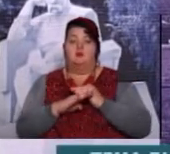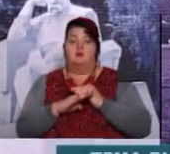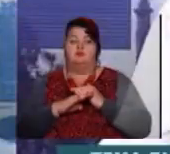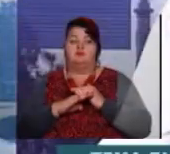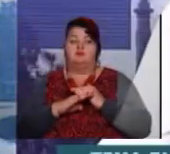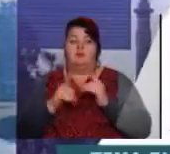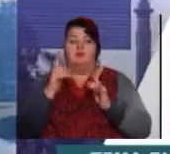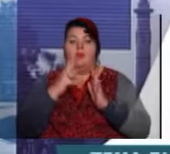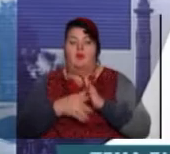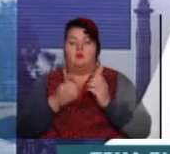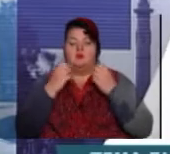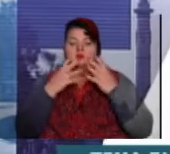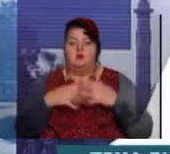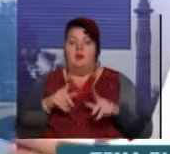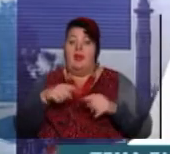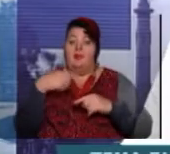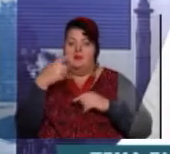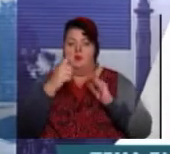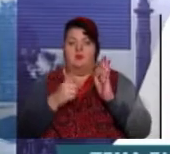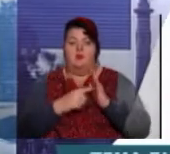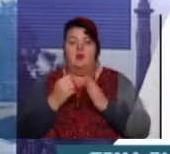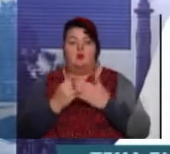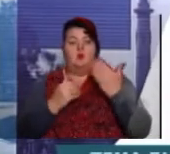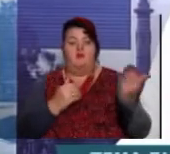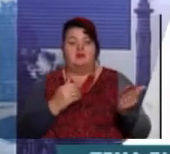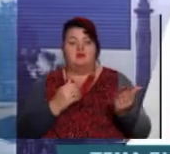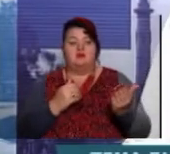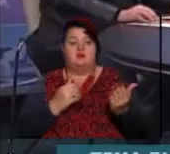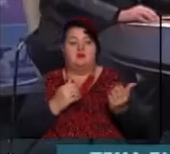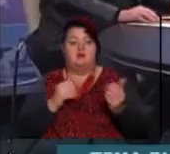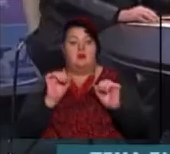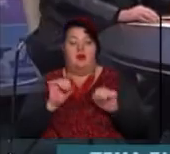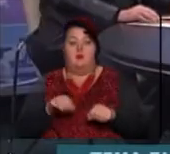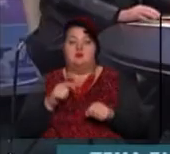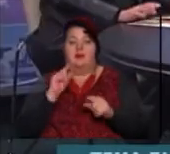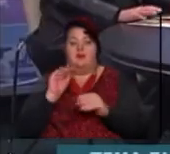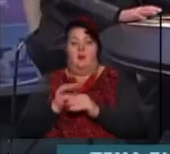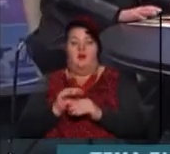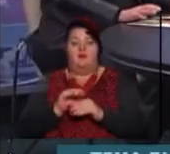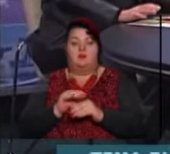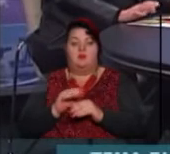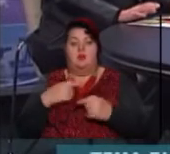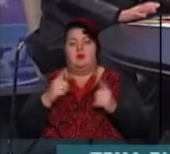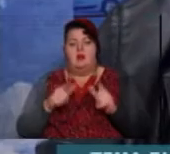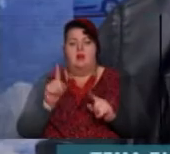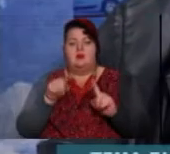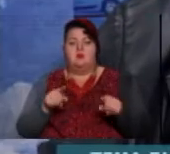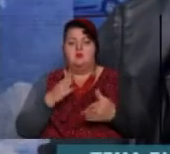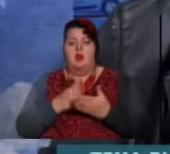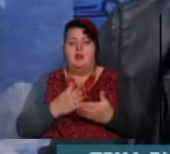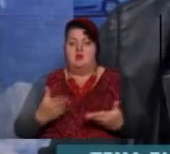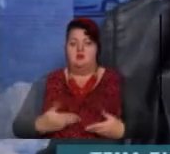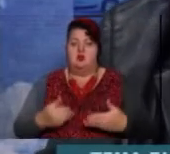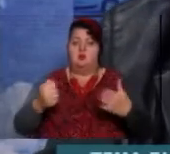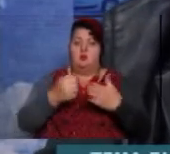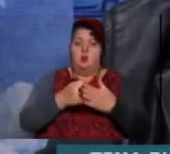Добре, зрозуміло. А наступне запитання до вас, Артемас? Добавлю. Добавлю, Согласен з тим, що є жість до і